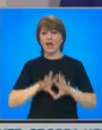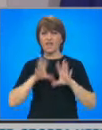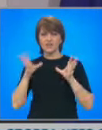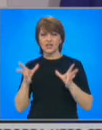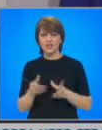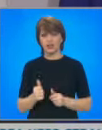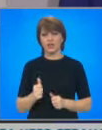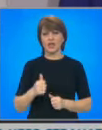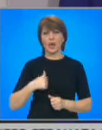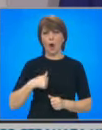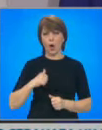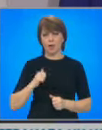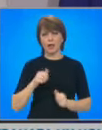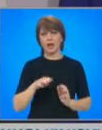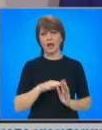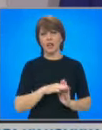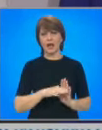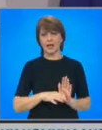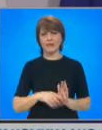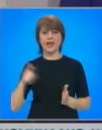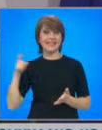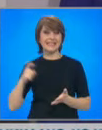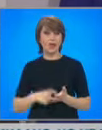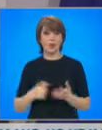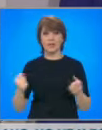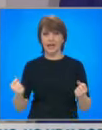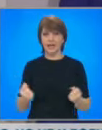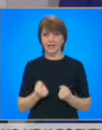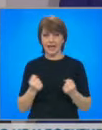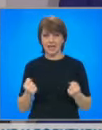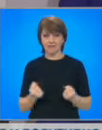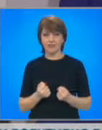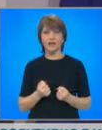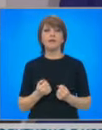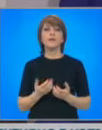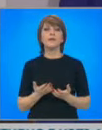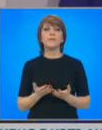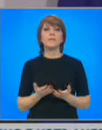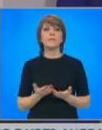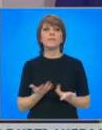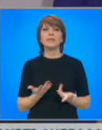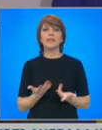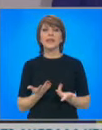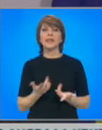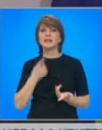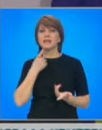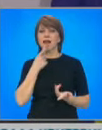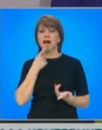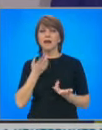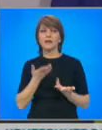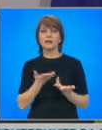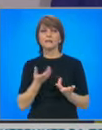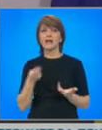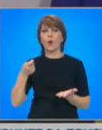В законните им действия срещу порочното явление